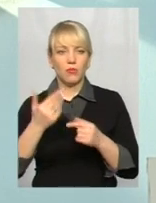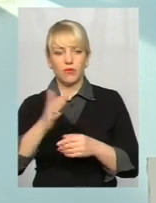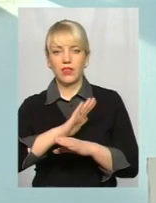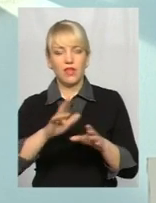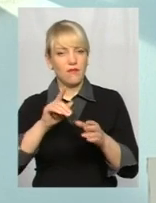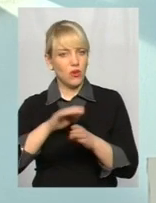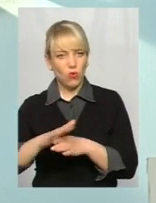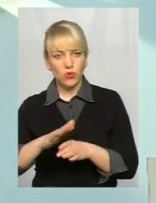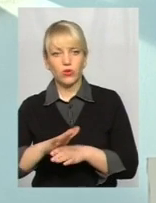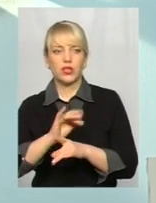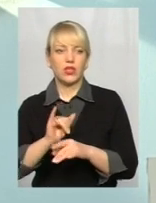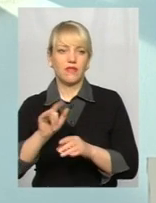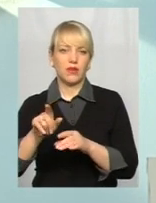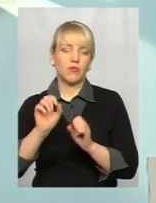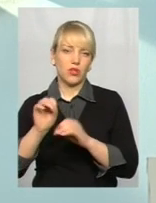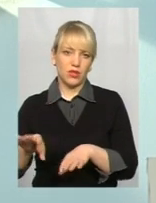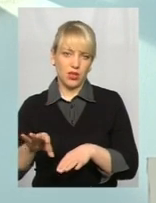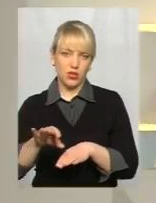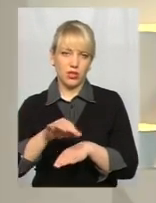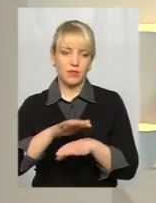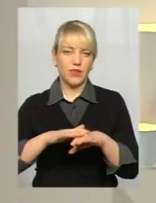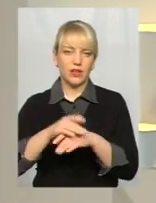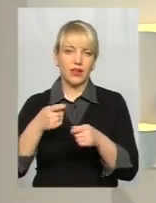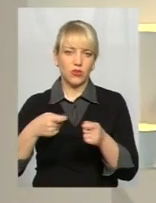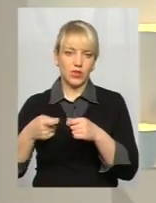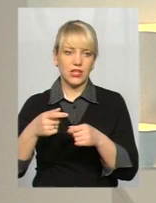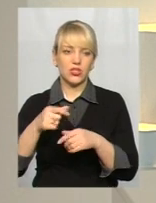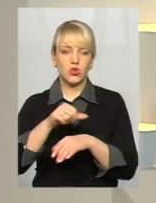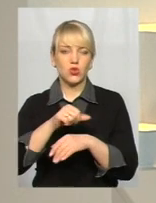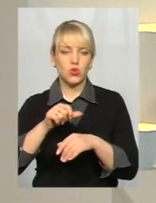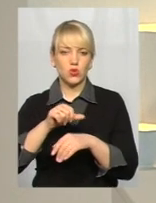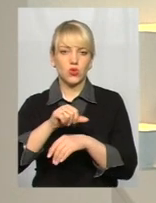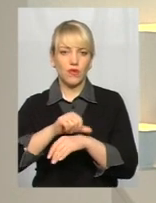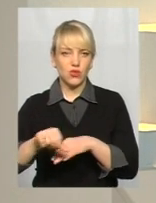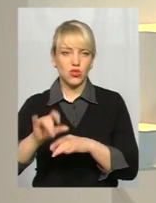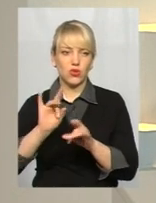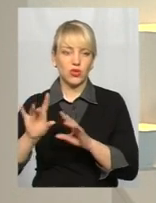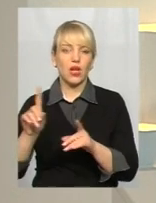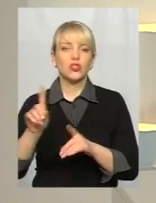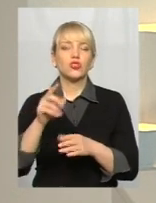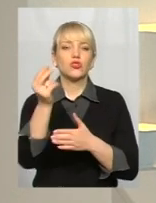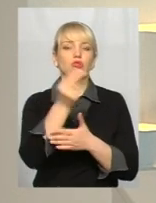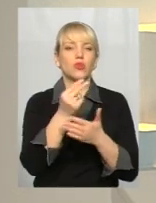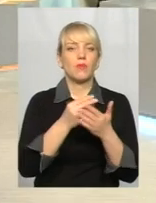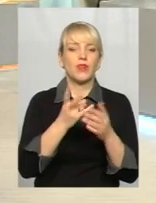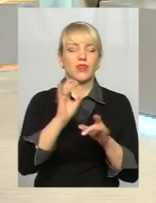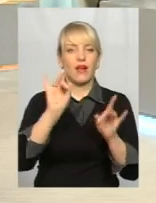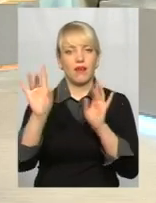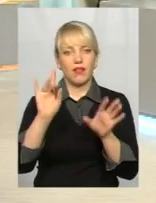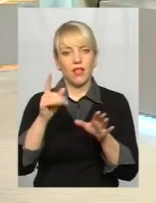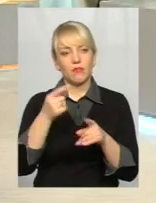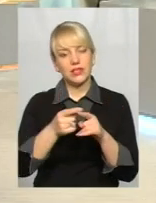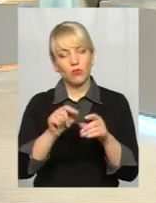виконуєте і ви покидаєте ринок зоняшньої реклами. А те, що саме зображено у цих рекламних щитах, воно